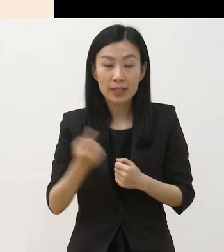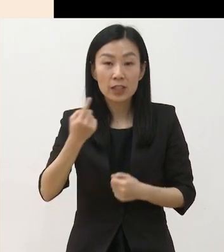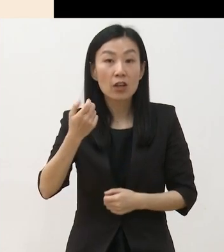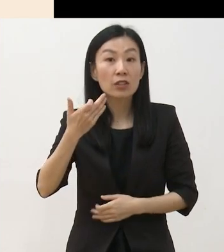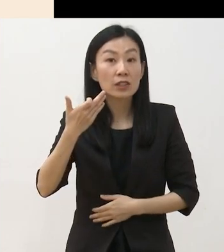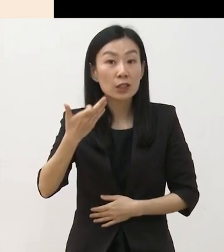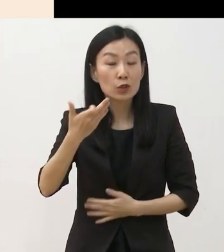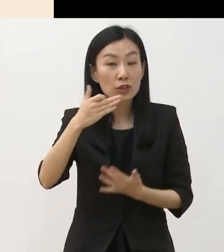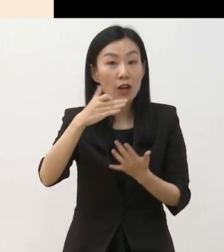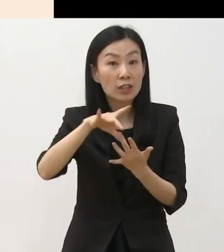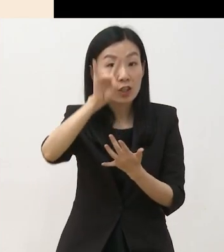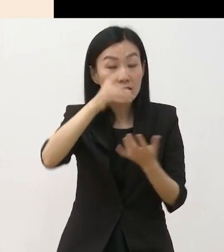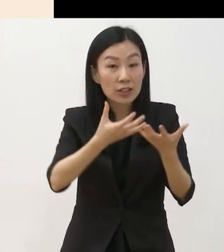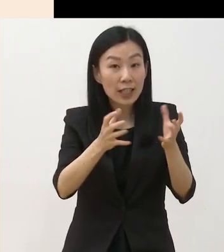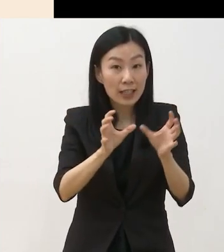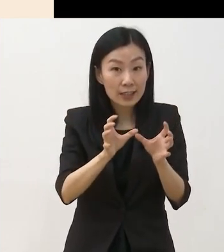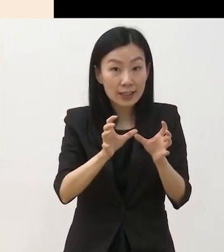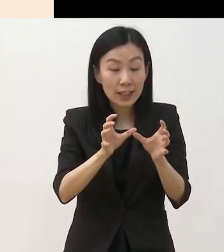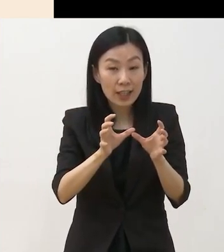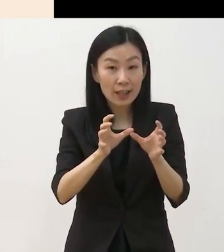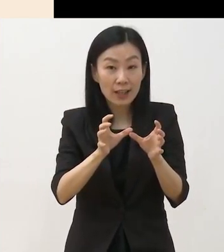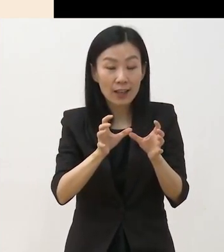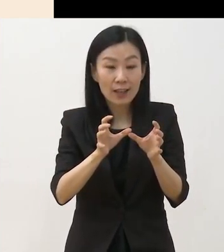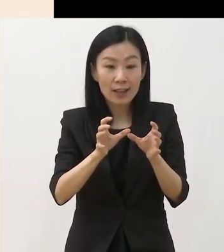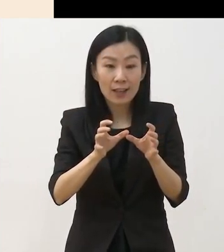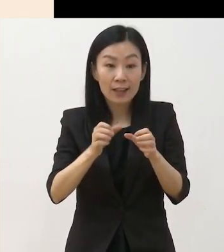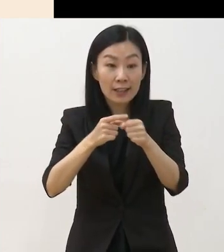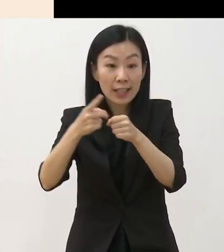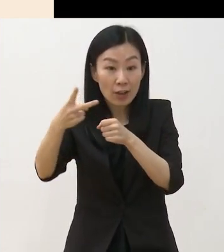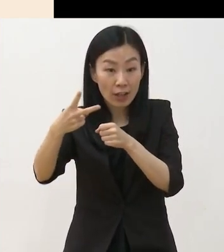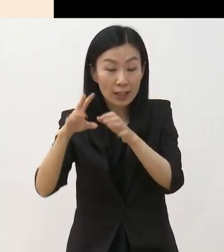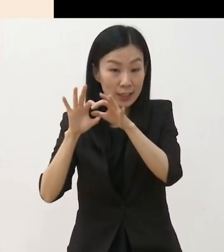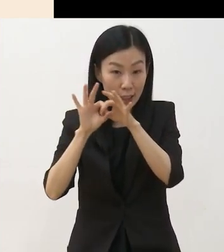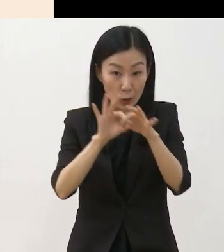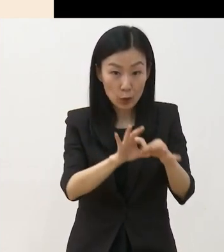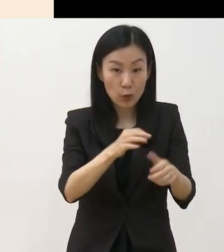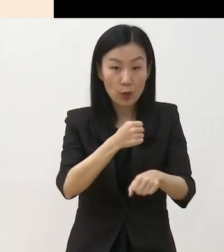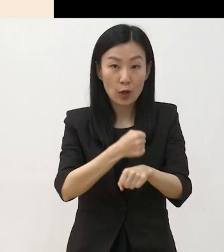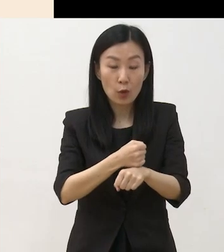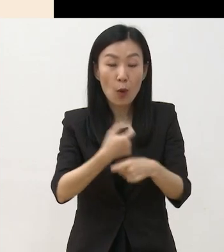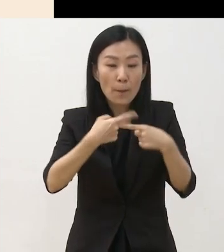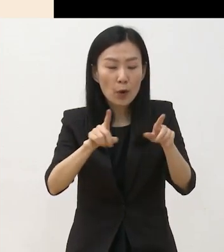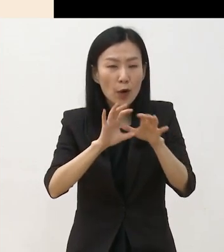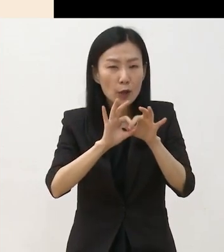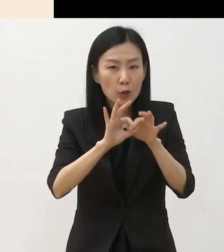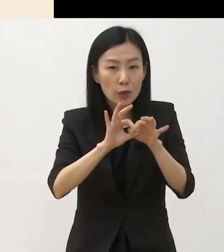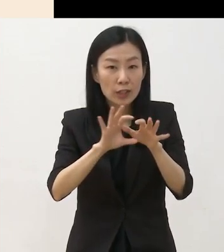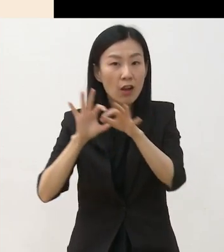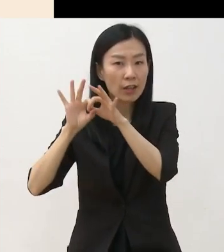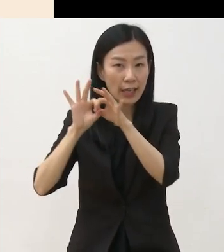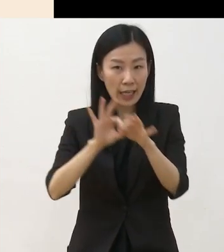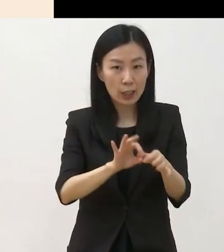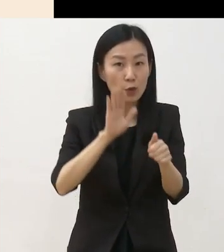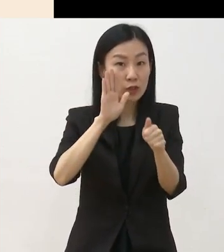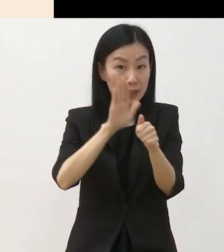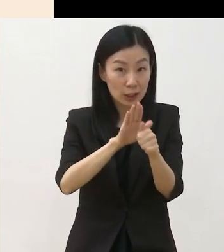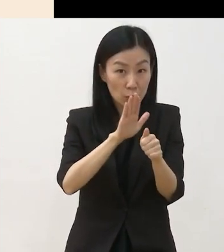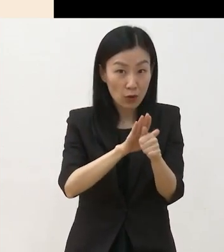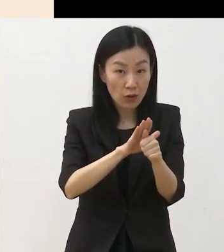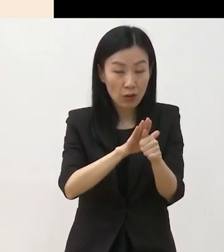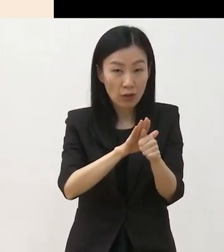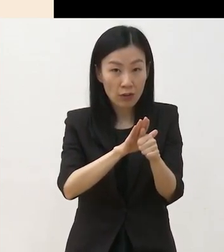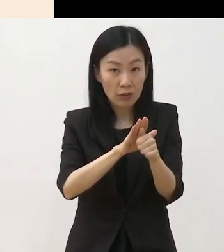21년도까지 사업을 운영을 하고 평가를 통해서 연속 지원 여부 및